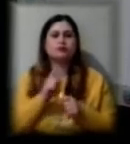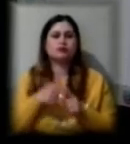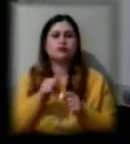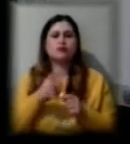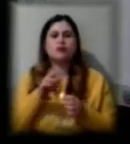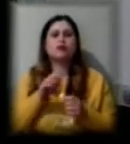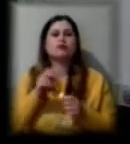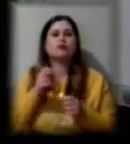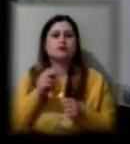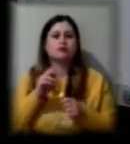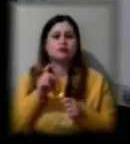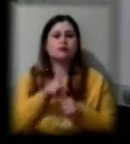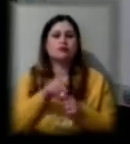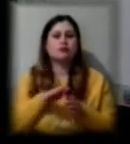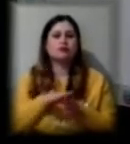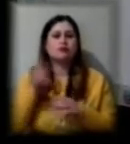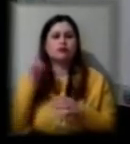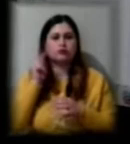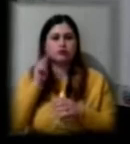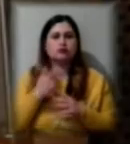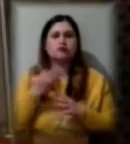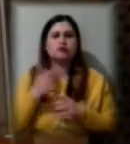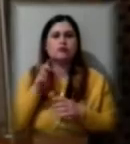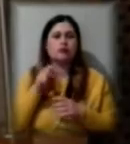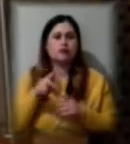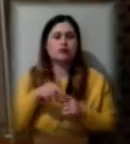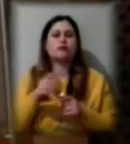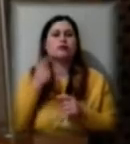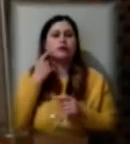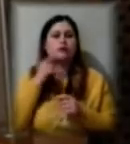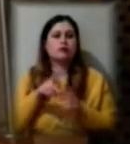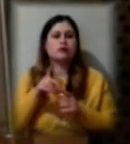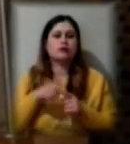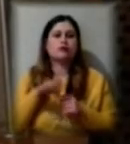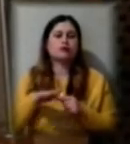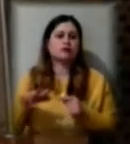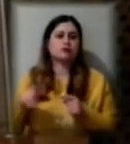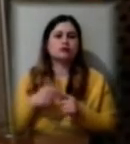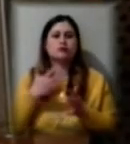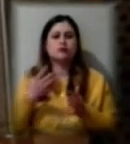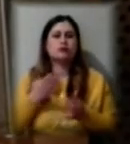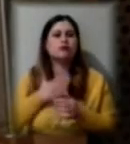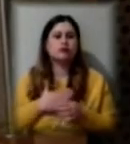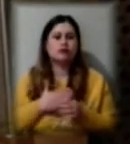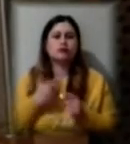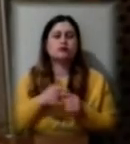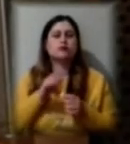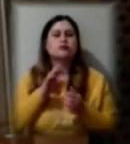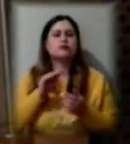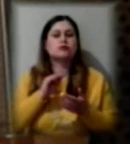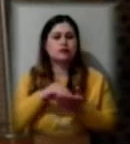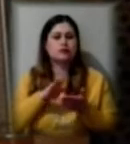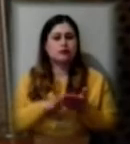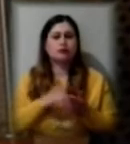завданням учні, скільки балів вони набрали. Діти з великим задоволенням зареєструвалися, виконують